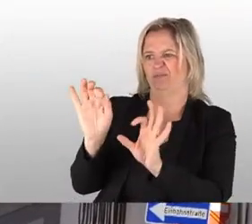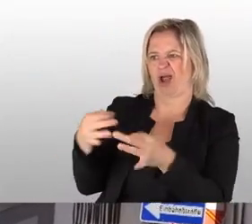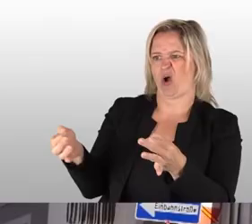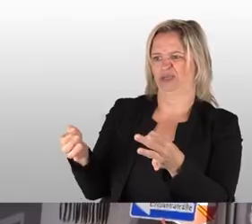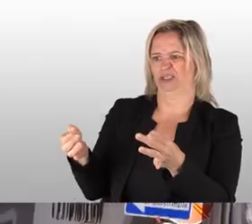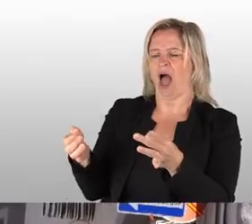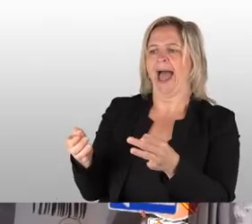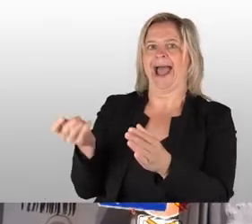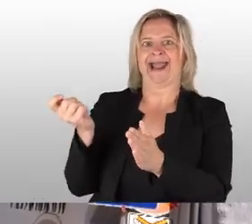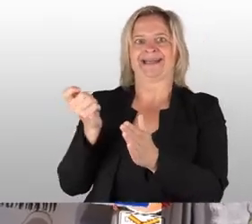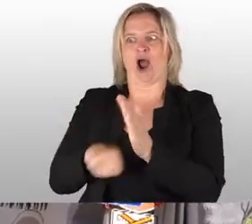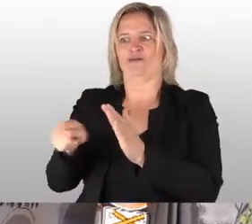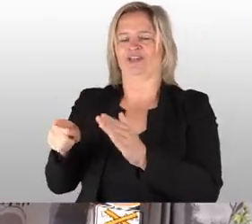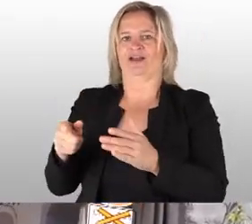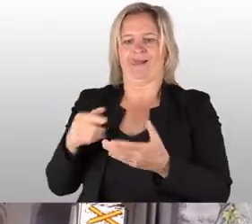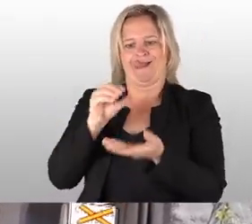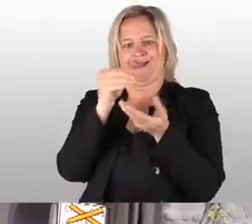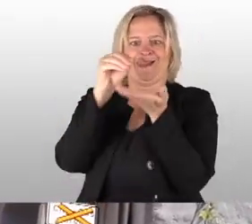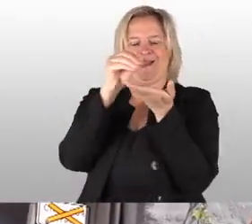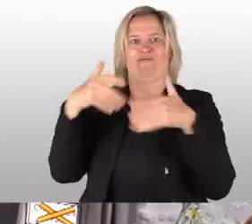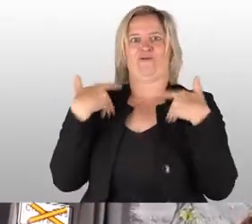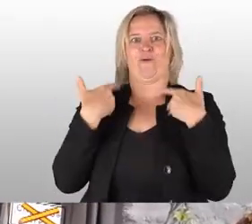zwar nicht braucht, die aber schön sind, wenn man sie hat.